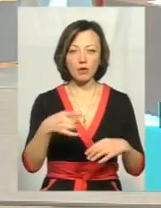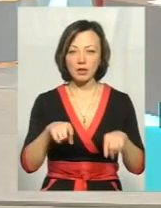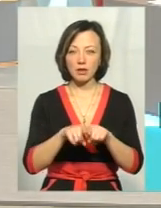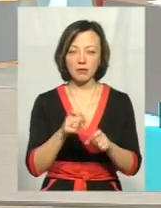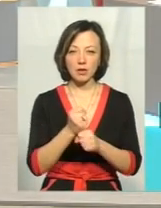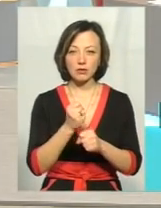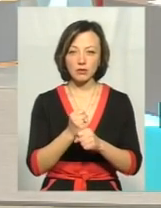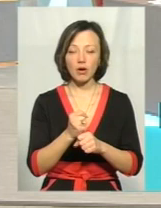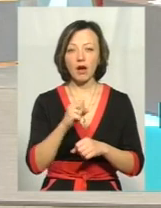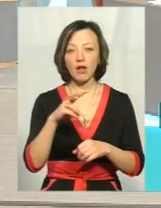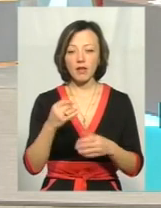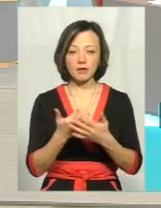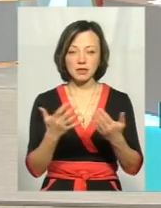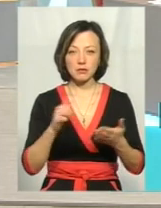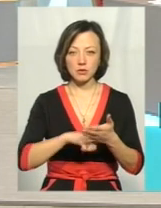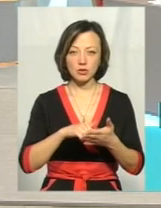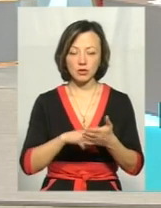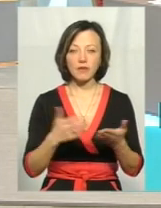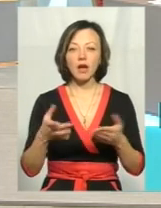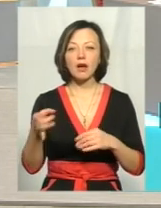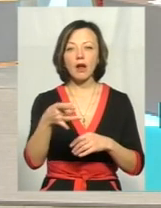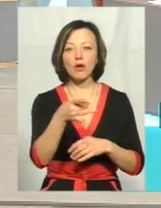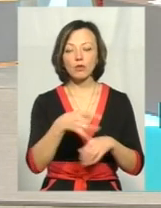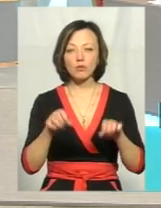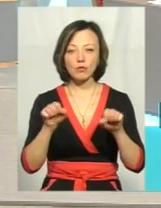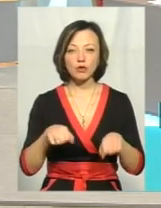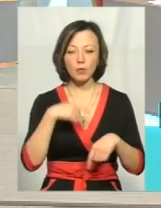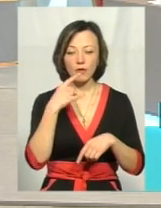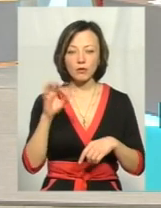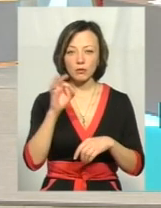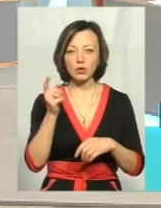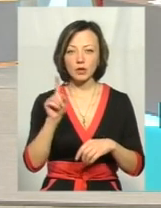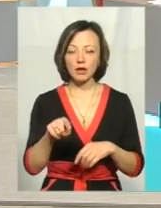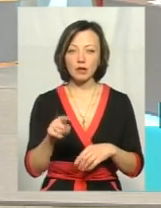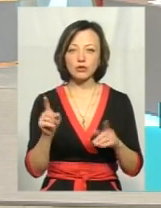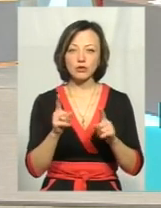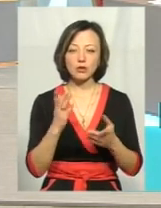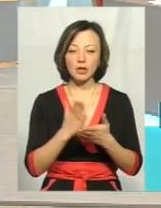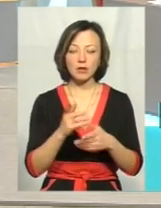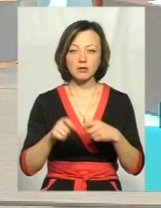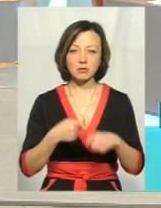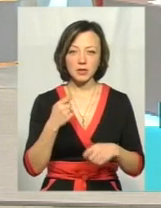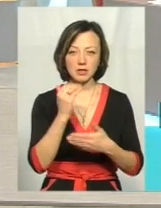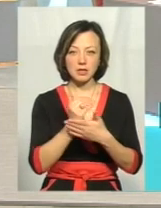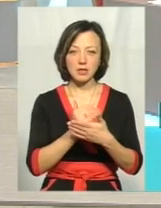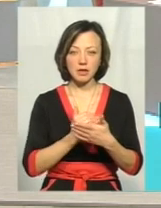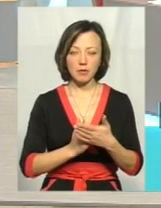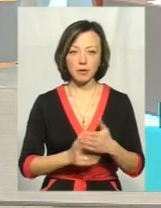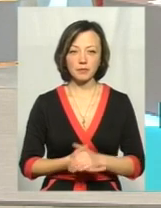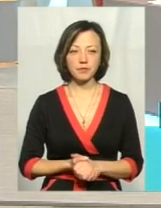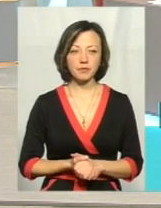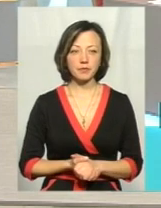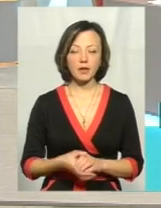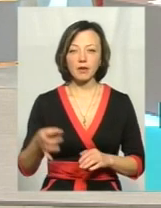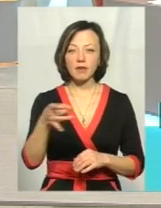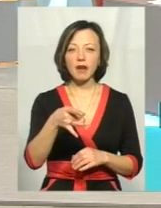спрацювано, так хотілося. Ну, в силу різних причин. В яких районах ми можемо говорити про те, що там дає збій сама система? Розумієте, в